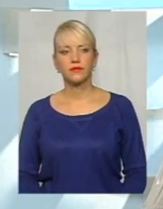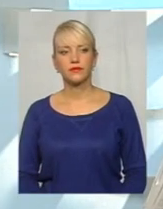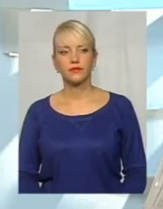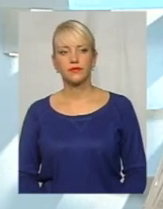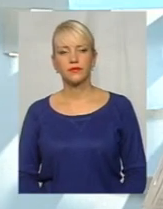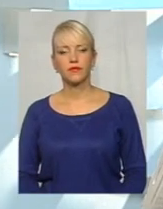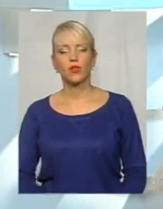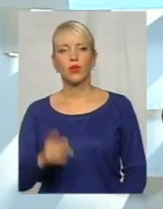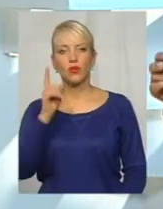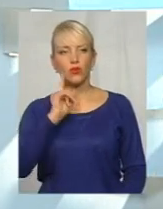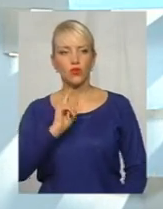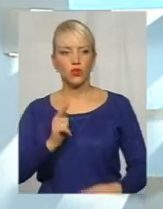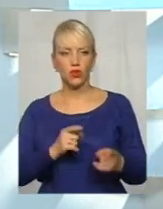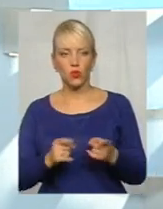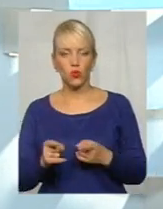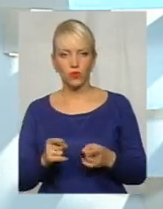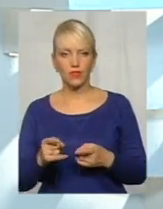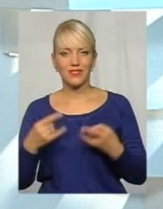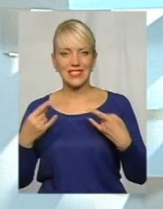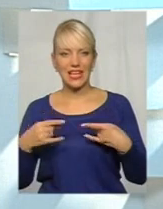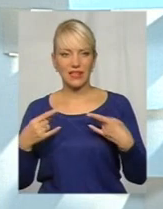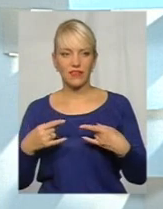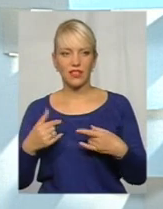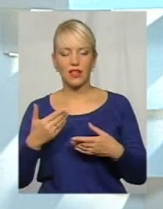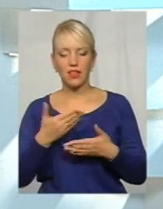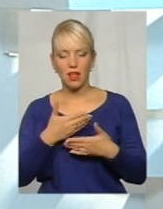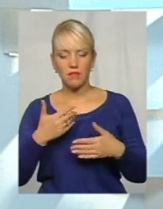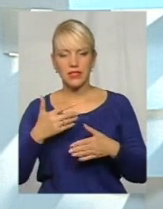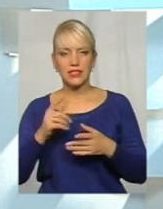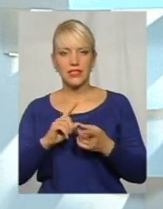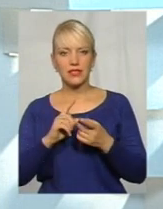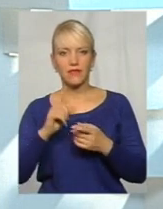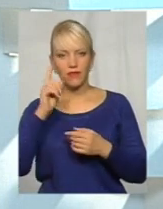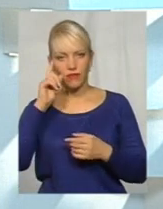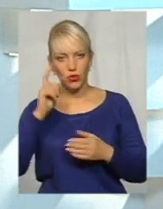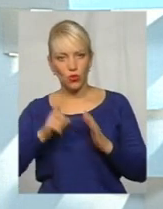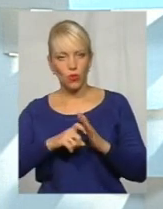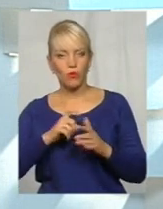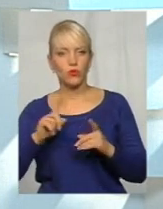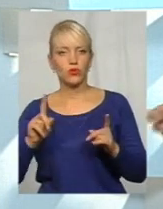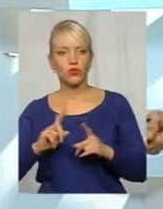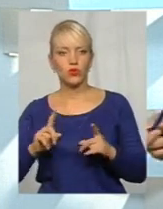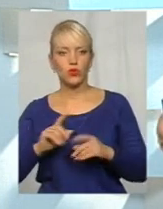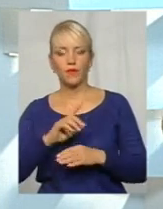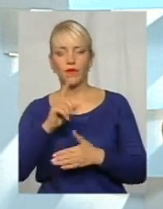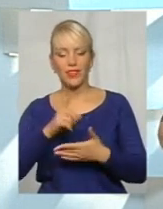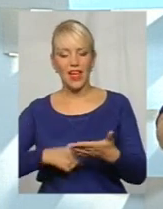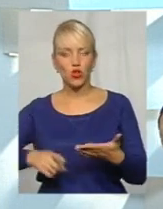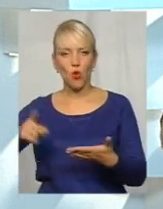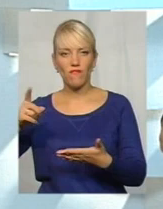Доки готувався ефір, нам стало відомо, що недовіру